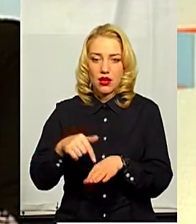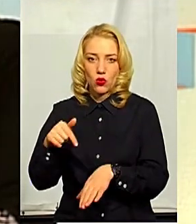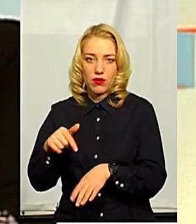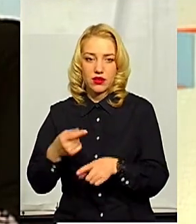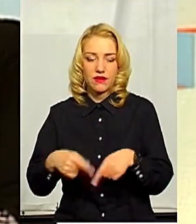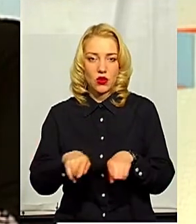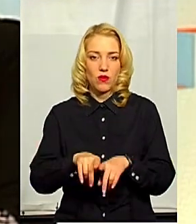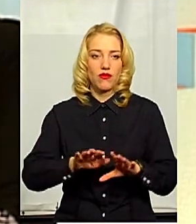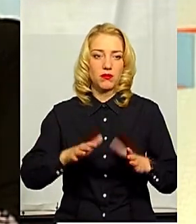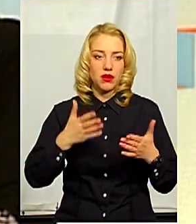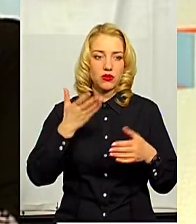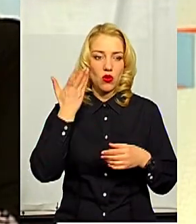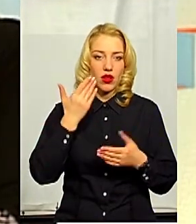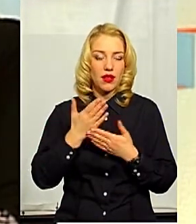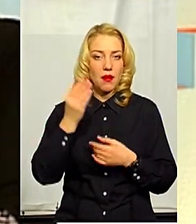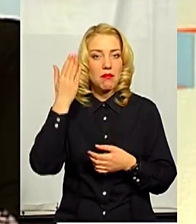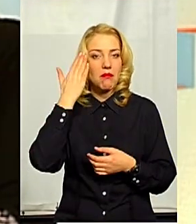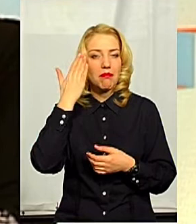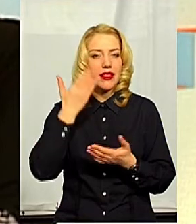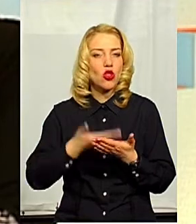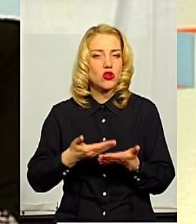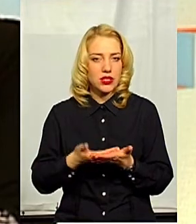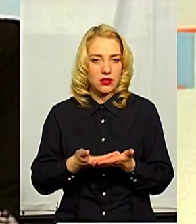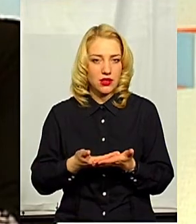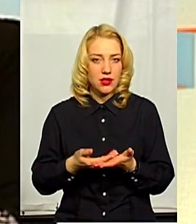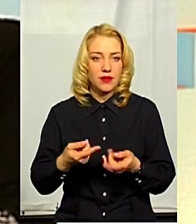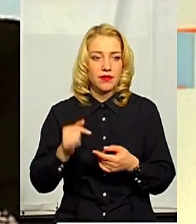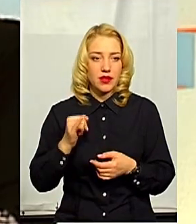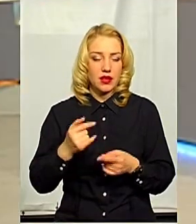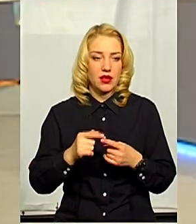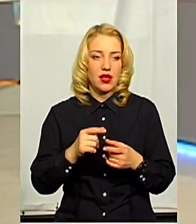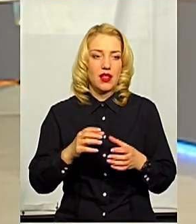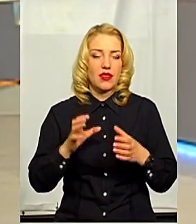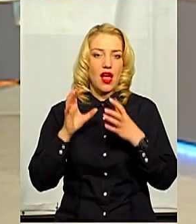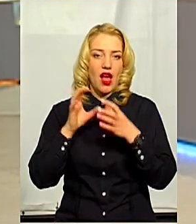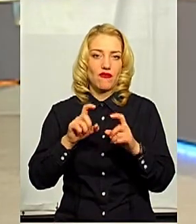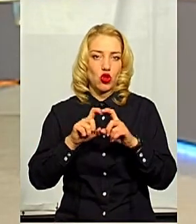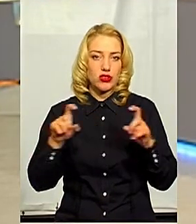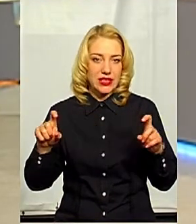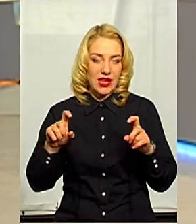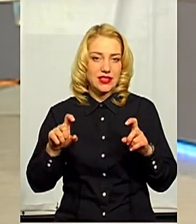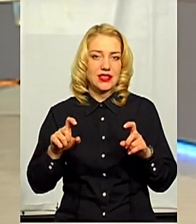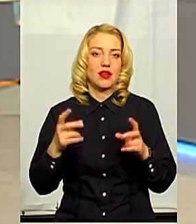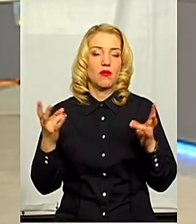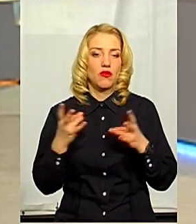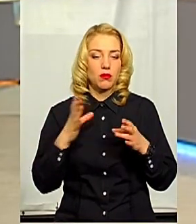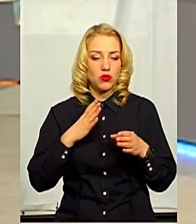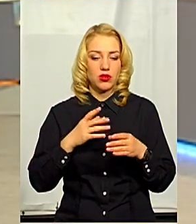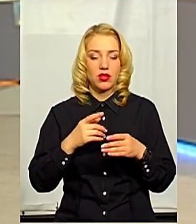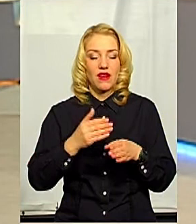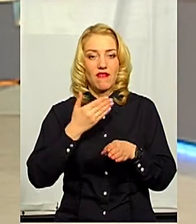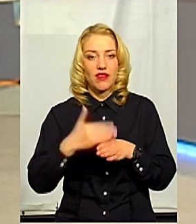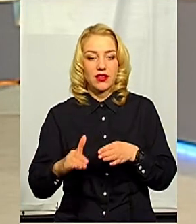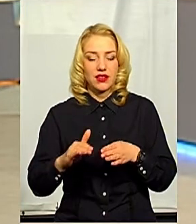в тому випадку, коли є підозра. На автостанції дано доручення, що вони мають виділити приміщення